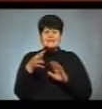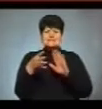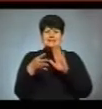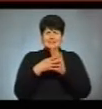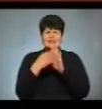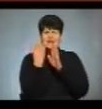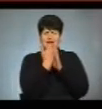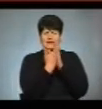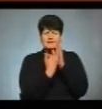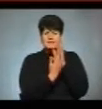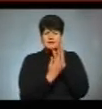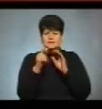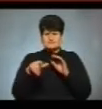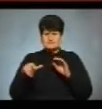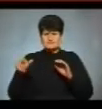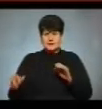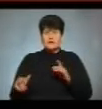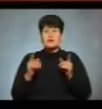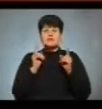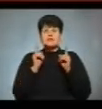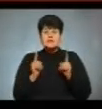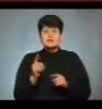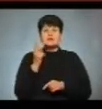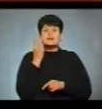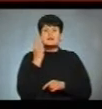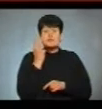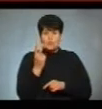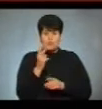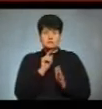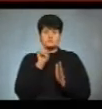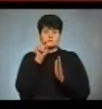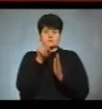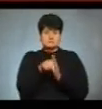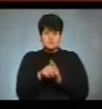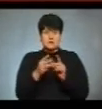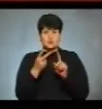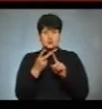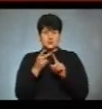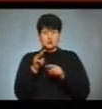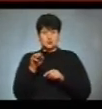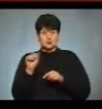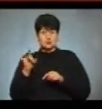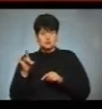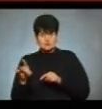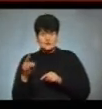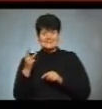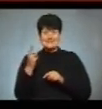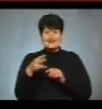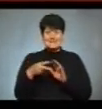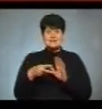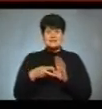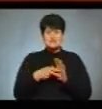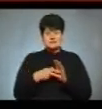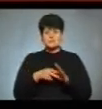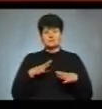аж, і, відповідно, якщо двоє тільки зареалізували можливість пройти в другий тур, то 37 стали